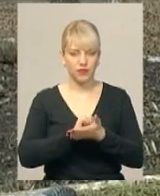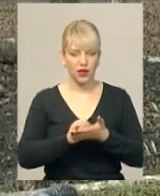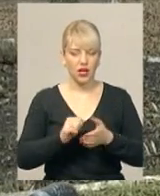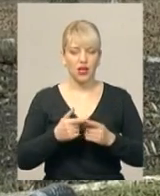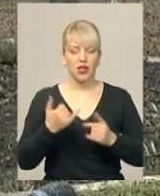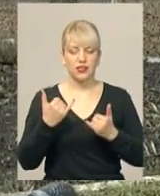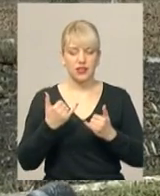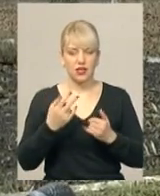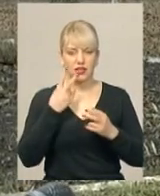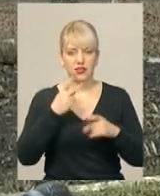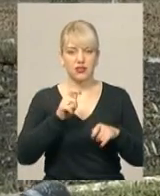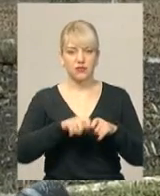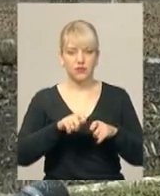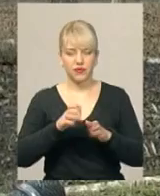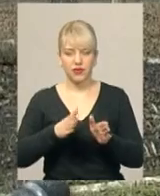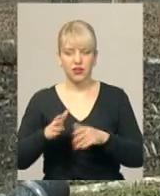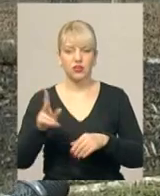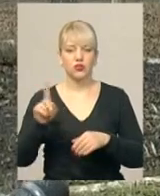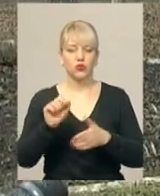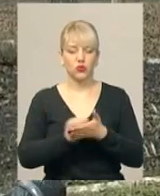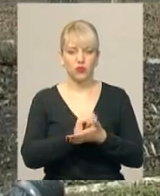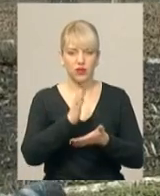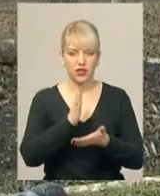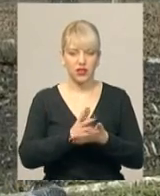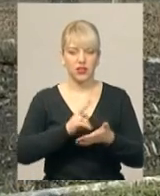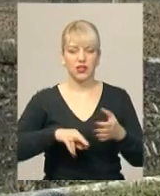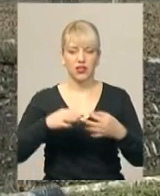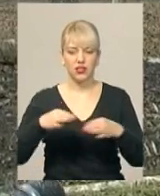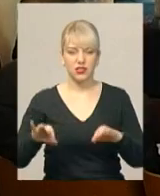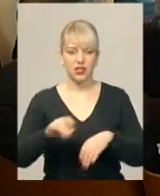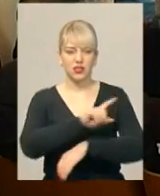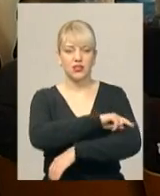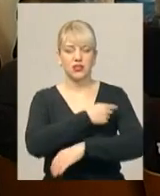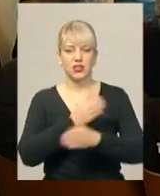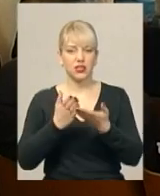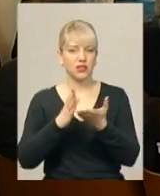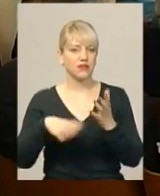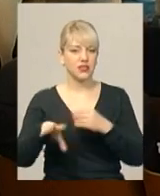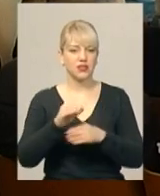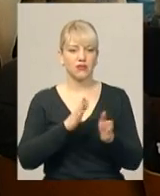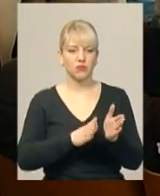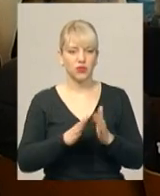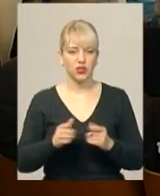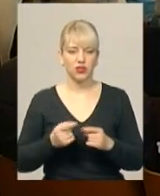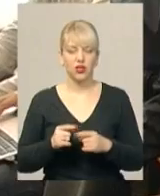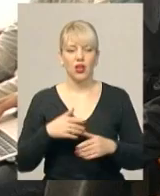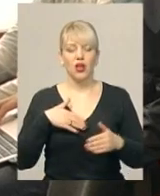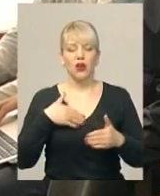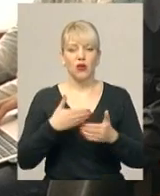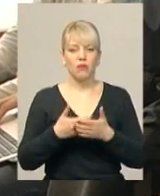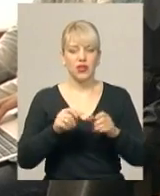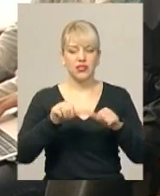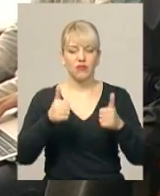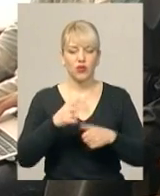У нас останній рейд показав, що дійсно документи зроблені, ліцензії, санітарні книжки, все. Громадське формування у Наркевичах створили рік